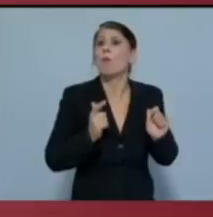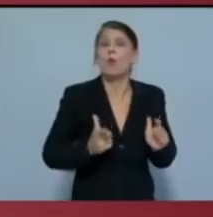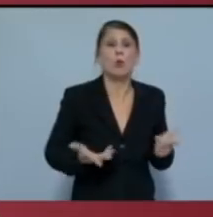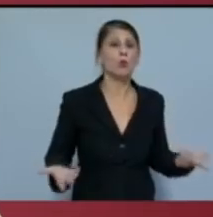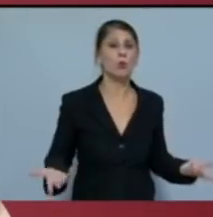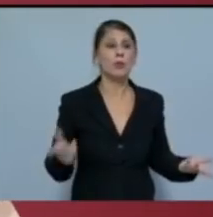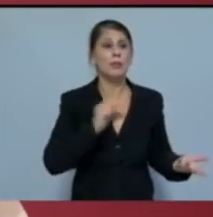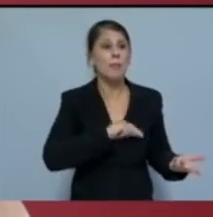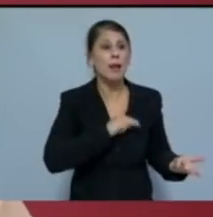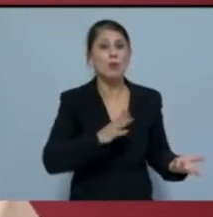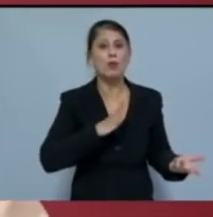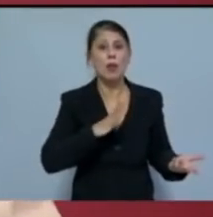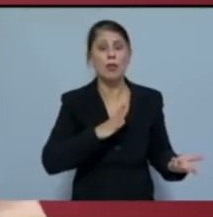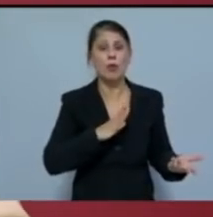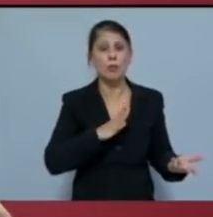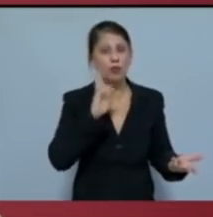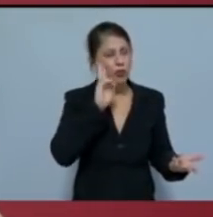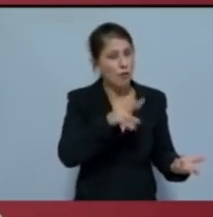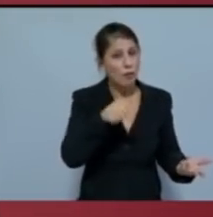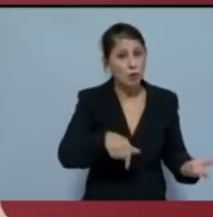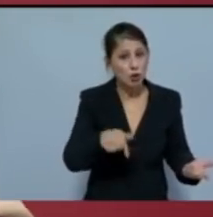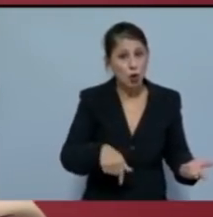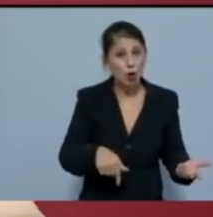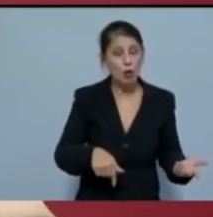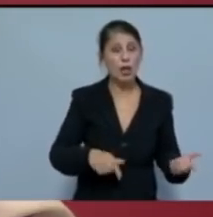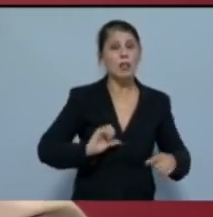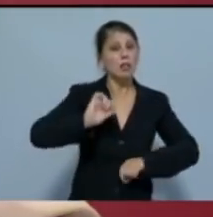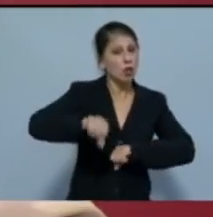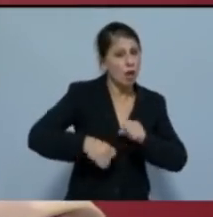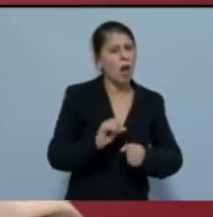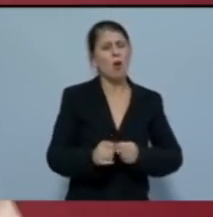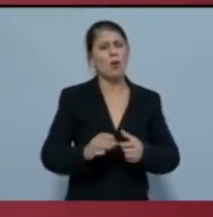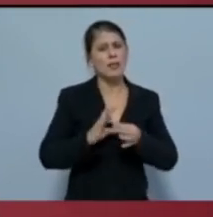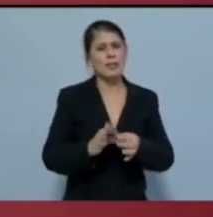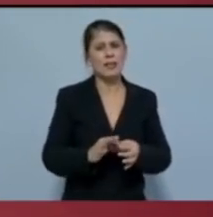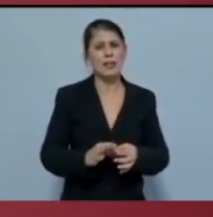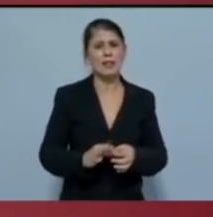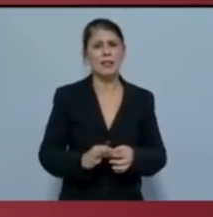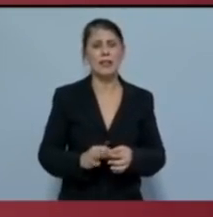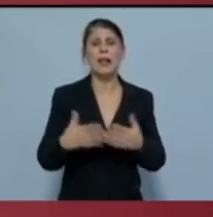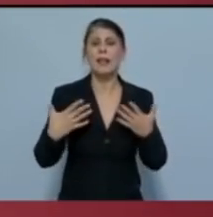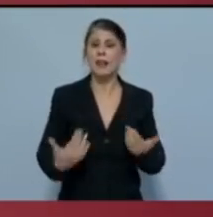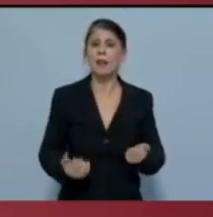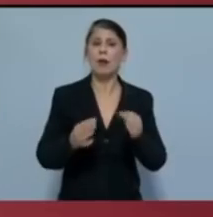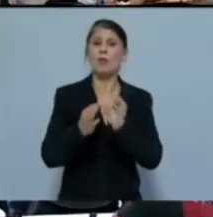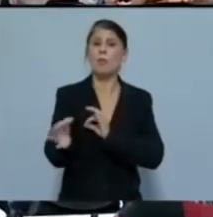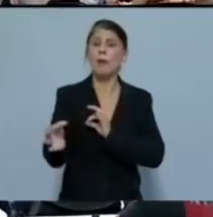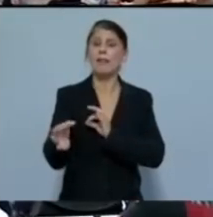την περιουσία του λαού. Το βλέπουμε τώρα στον αγώνα που συνεχίζεται για να ληφθούν μέτρα